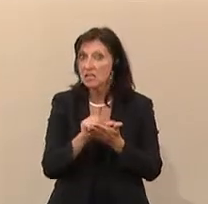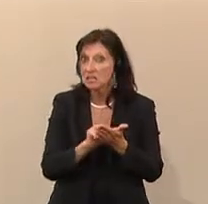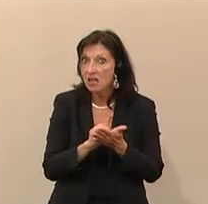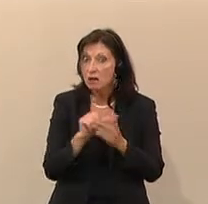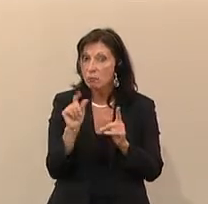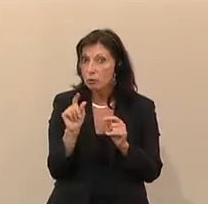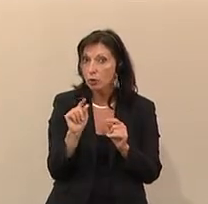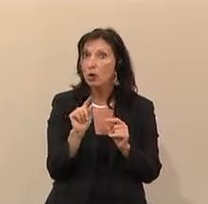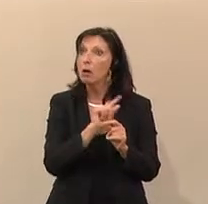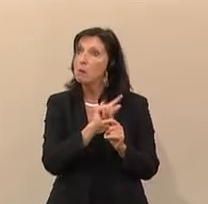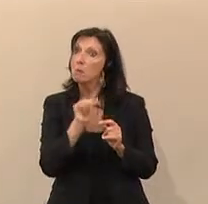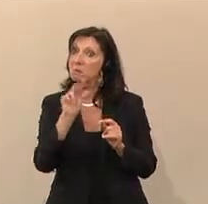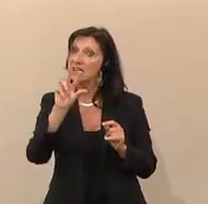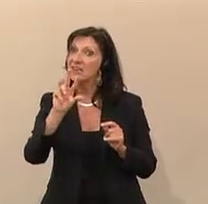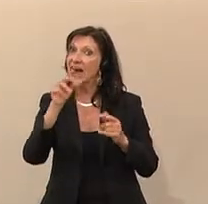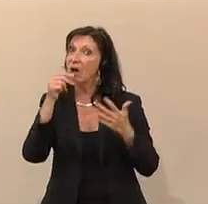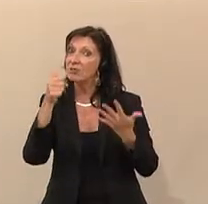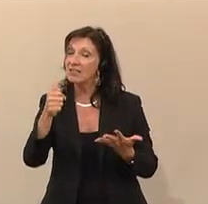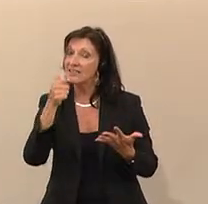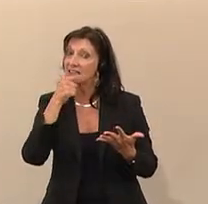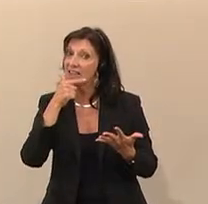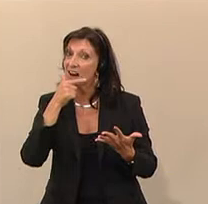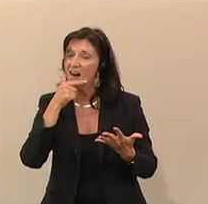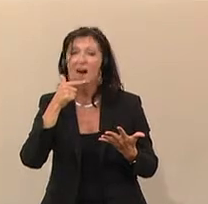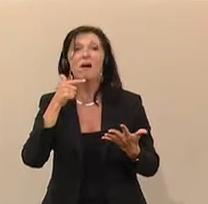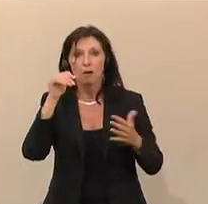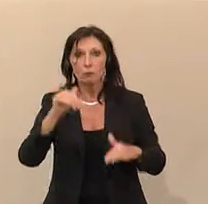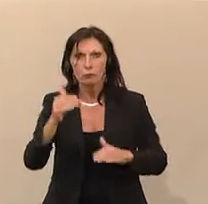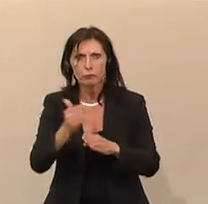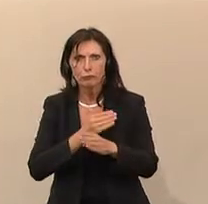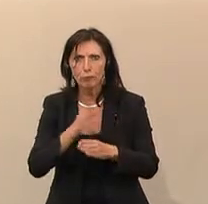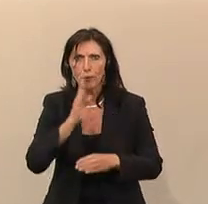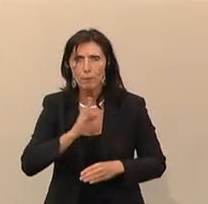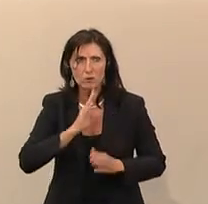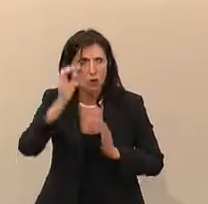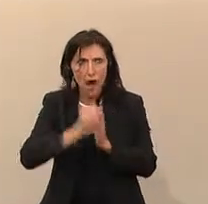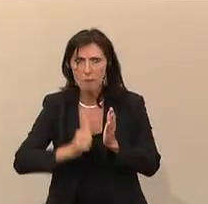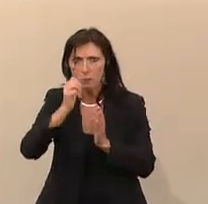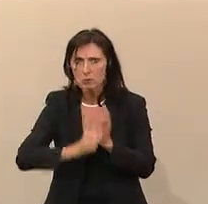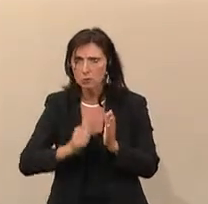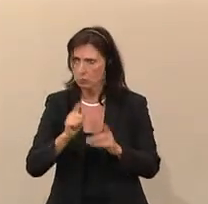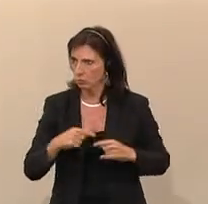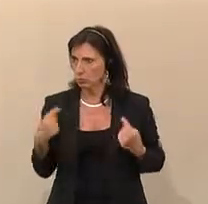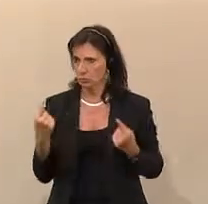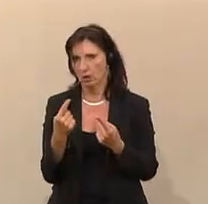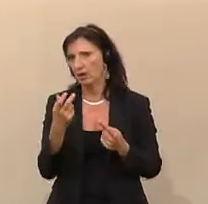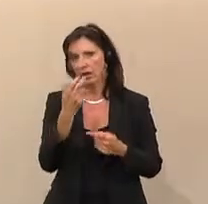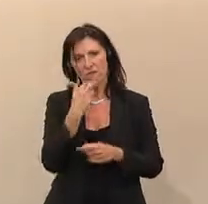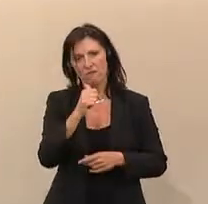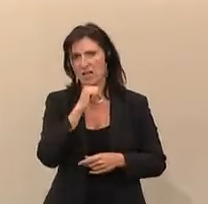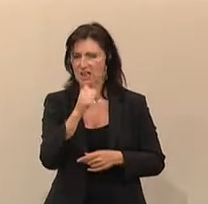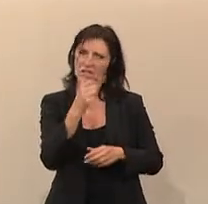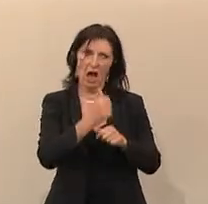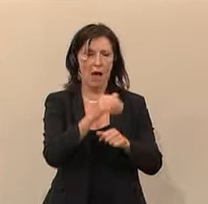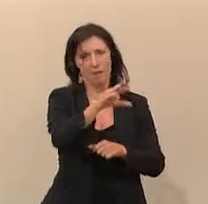63 in die Frühpension gehen müssen und das mit allen Abschlägen. Und das wollen wir den Arbeitnehmern nicht